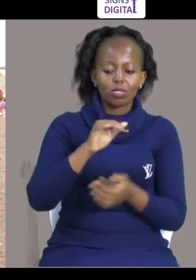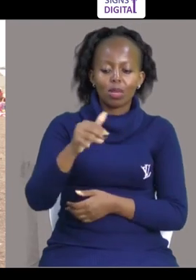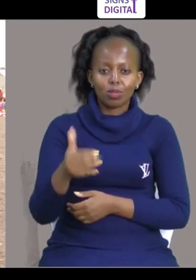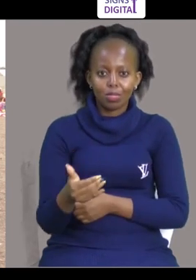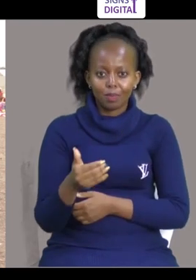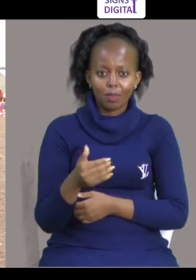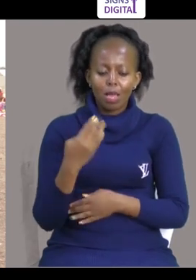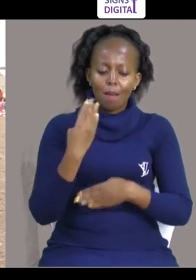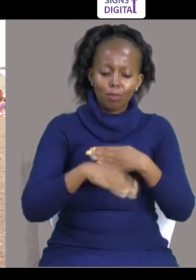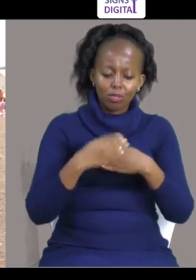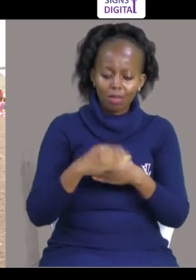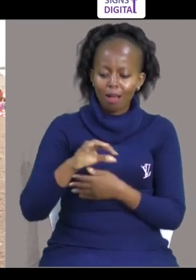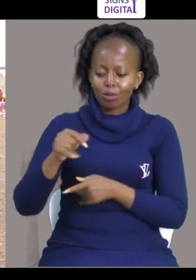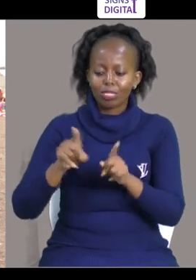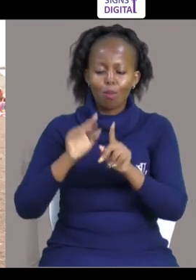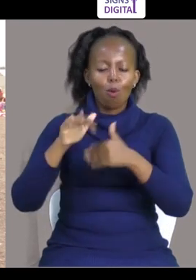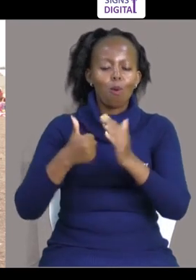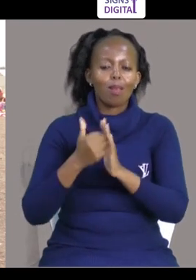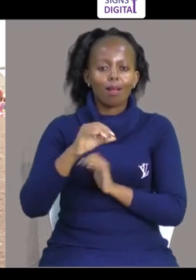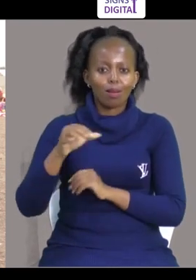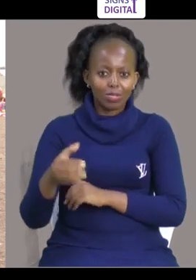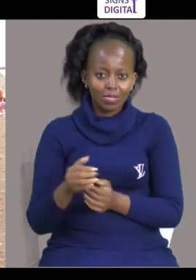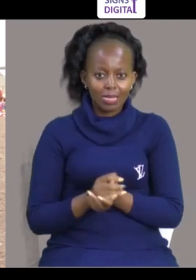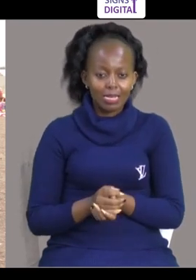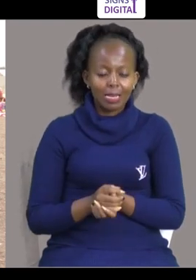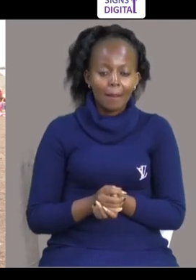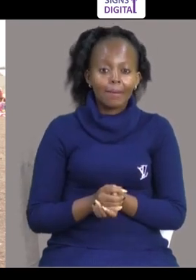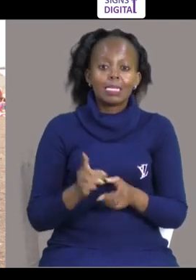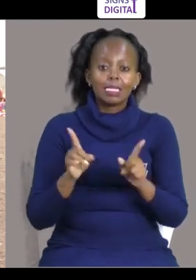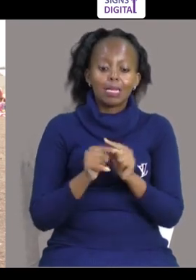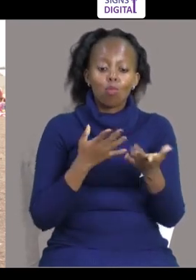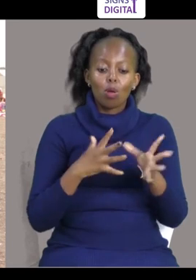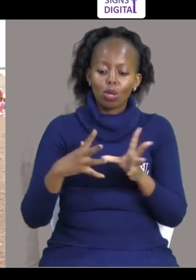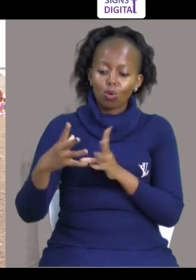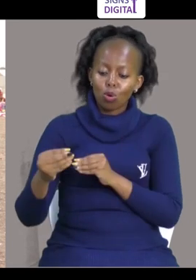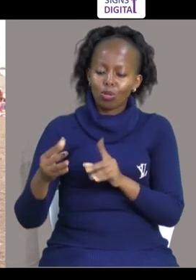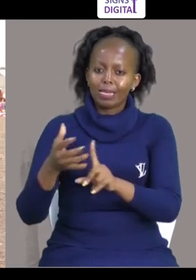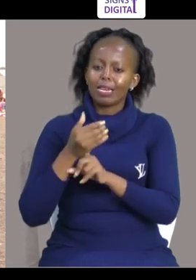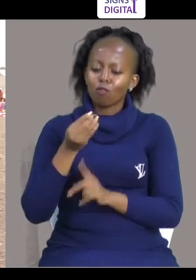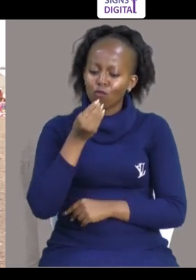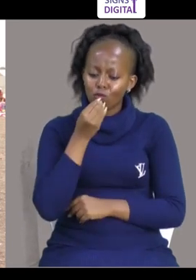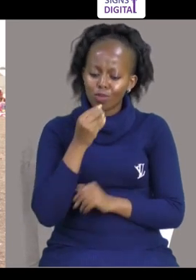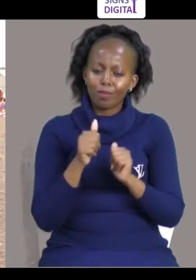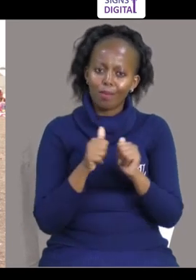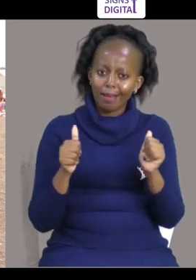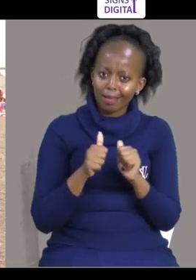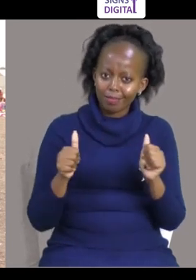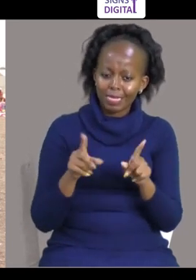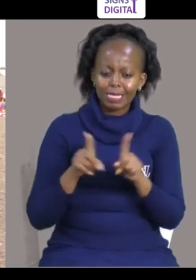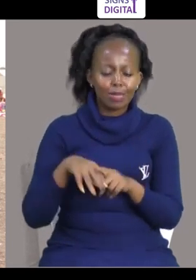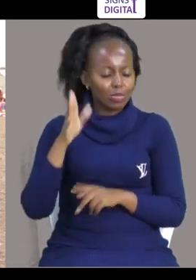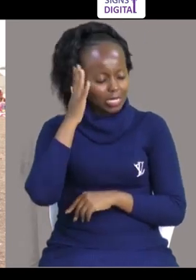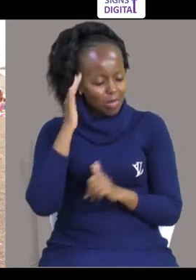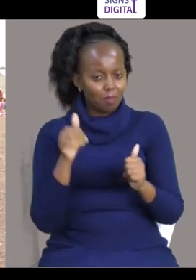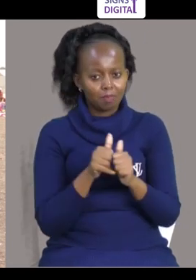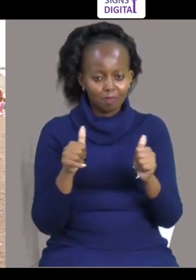Scout Kusia Kauti Na Kauti Zote Tawasawa Nakule Kutakua Kutakua Nakula Nakula Nizuri